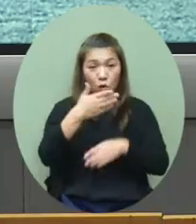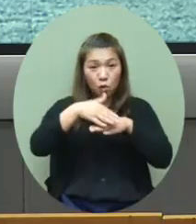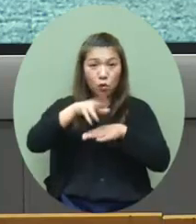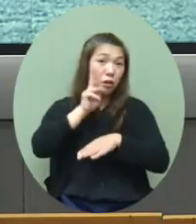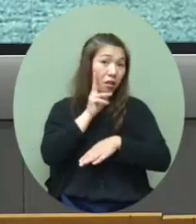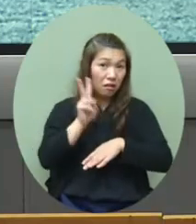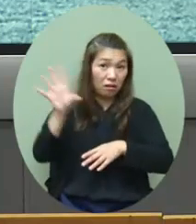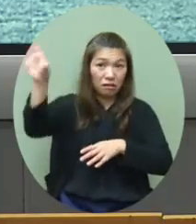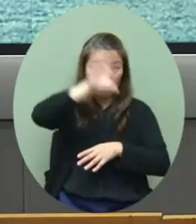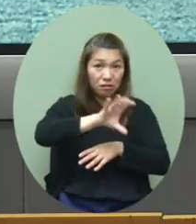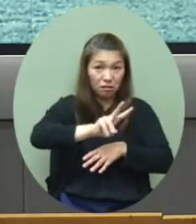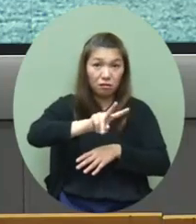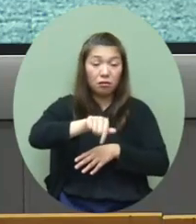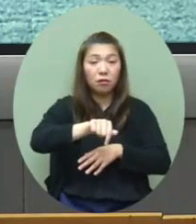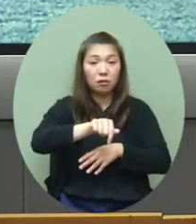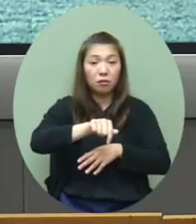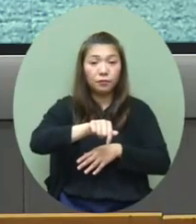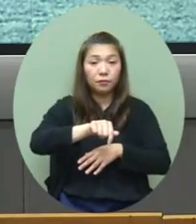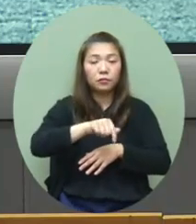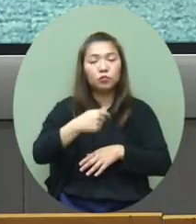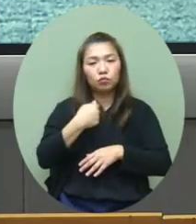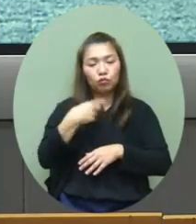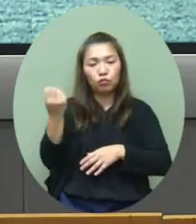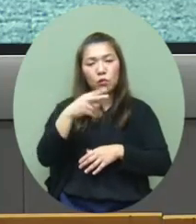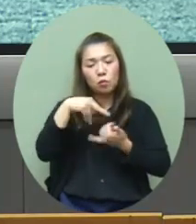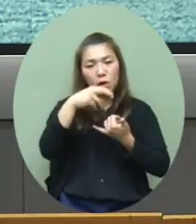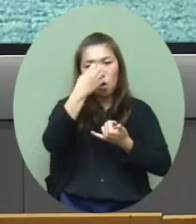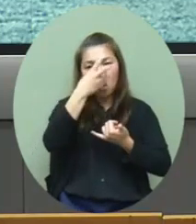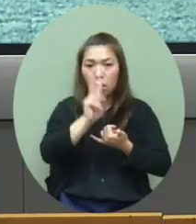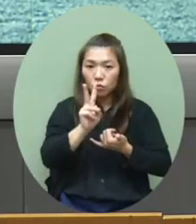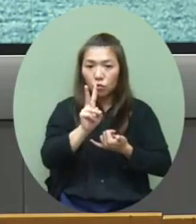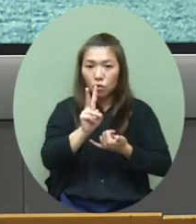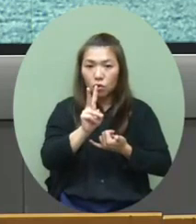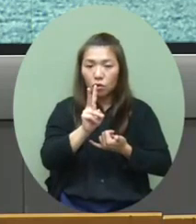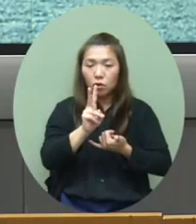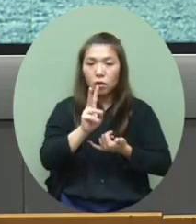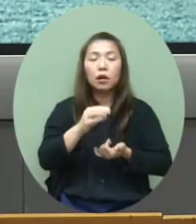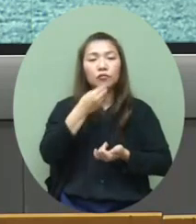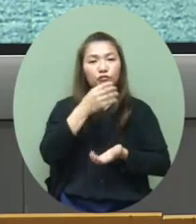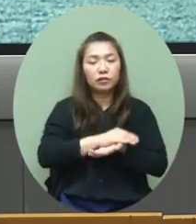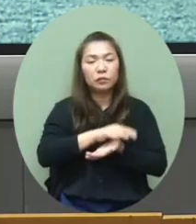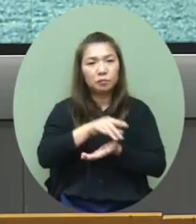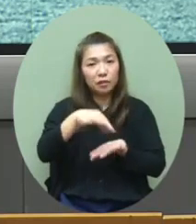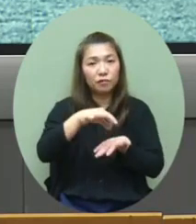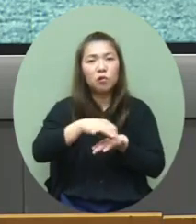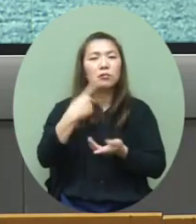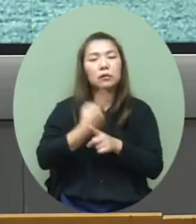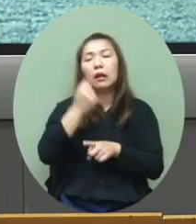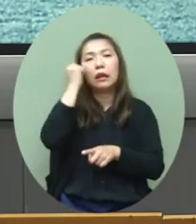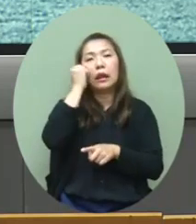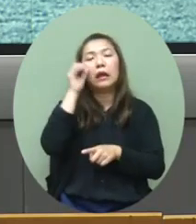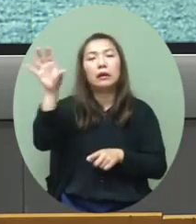國一樣呢我們都很難預計因為都要找回一個跟香港一樣經驗的地方來比較就比較困難